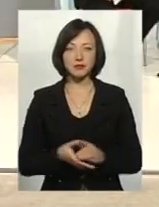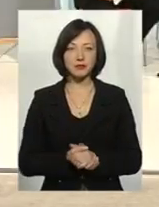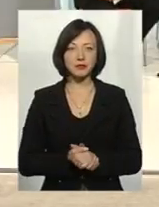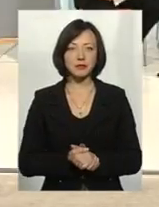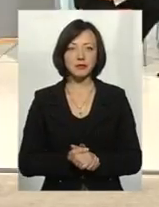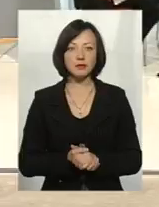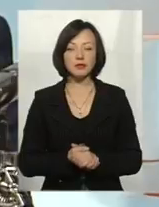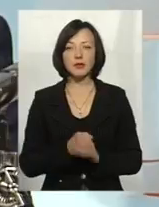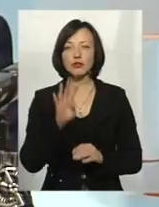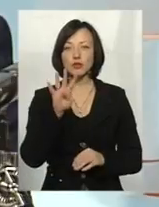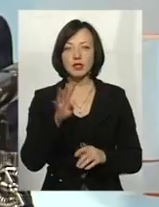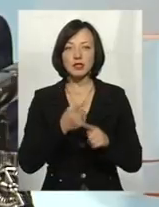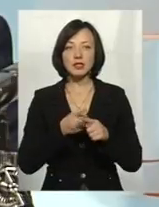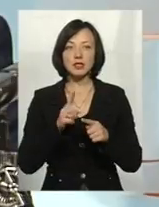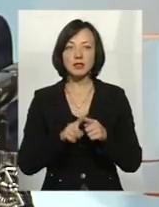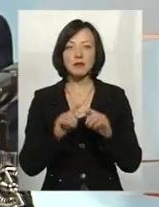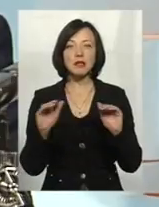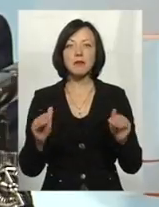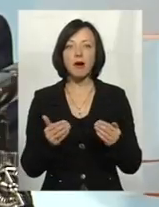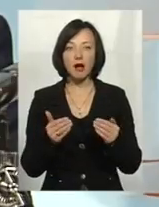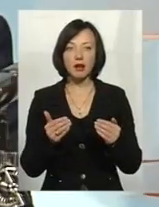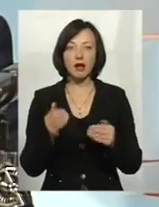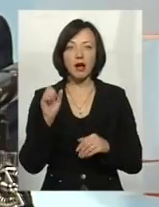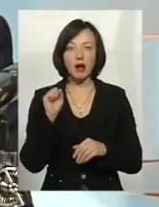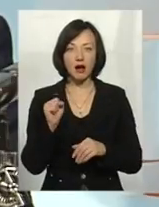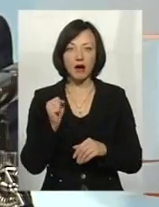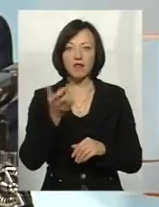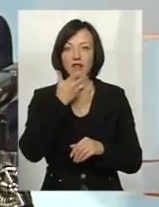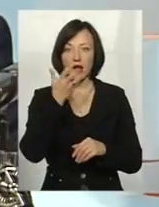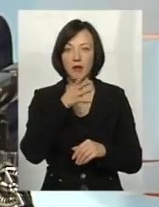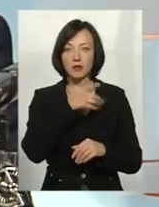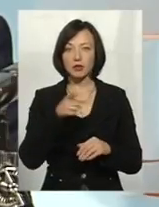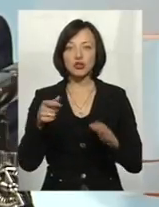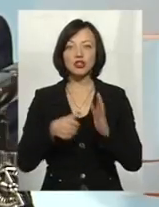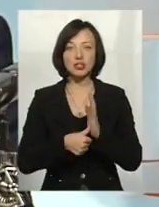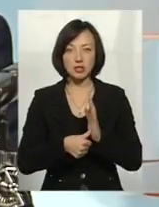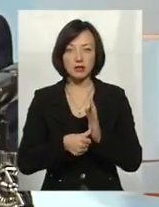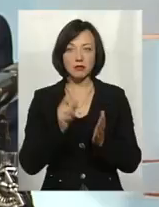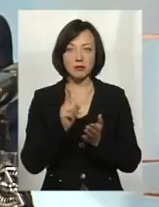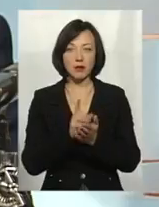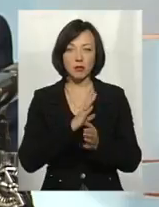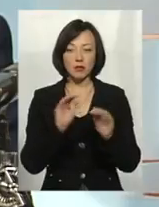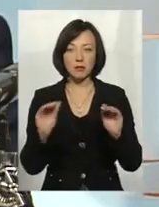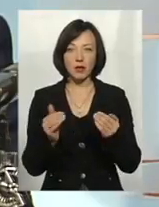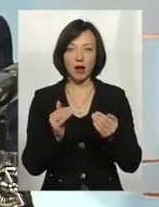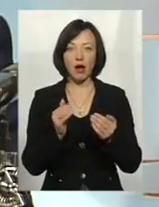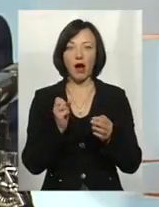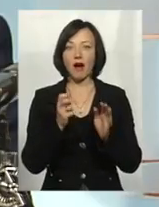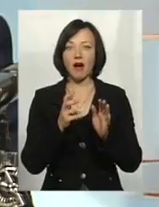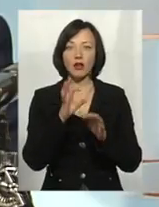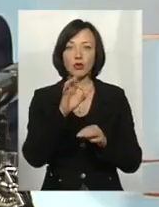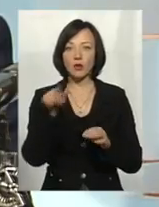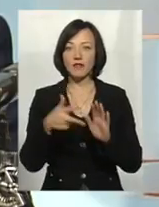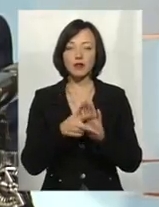це при тому, що 4 показник, він взимку мінімальний, а в теплу пору року 6 мінімальне значення, а 0,8 – це